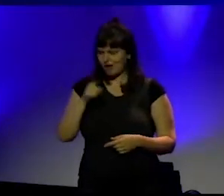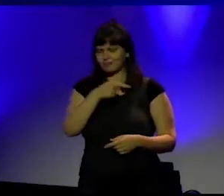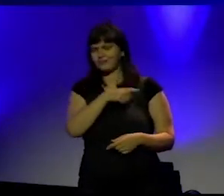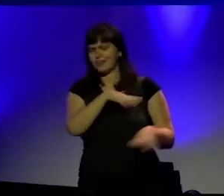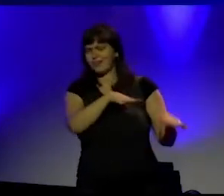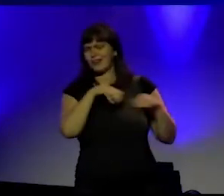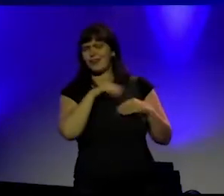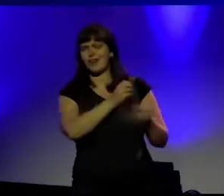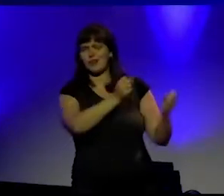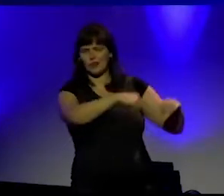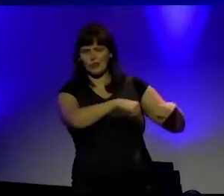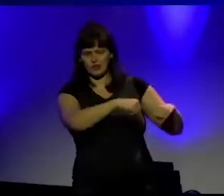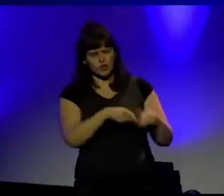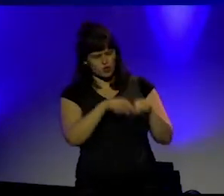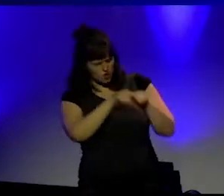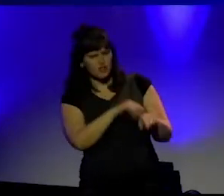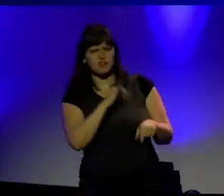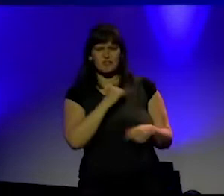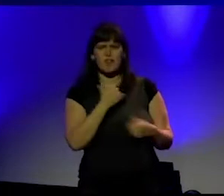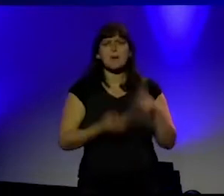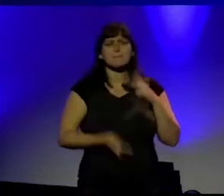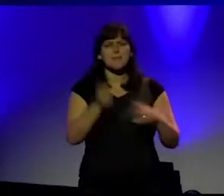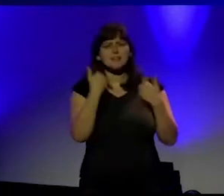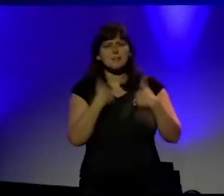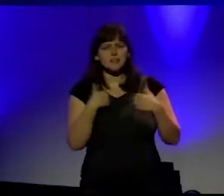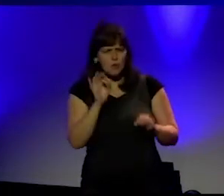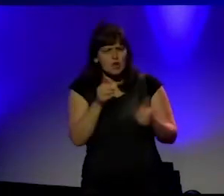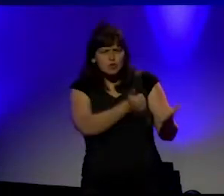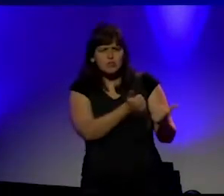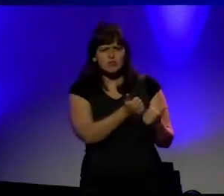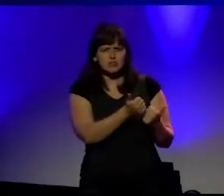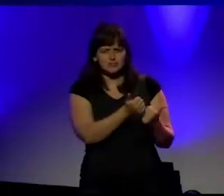Inderdaad. De meeste mensen deugen. En het is goed om dat te kunnen zeggen.